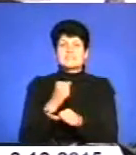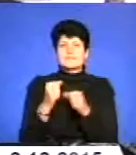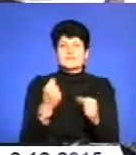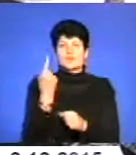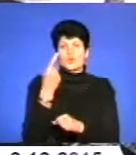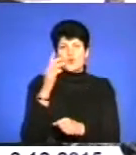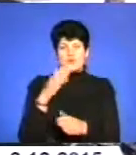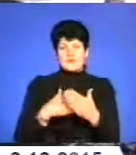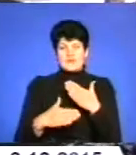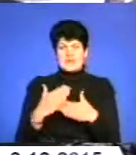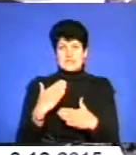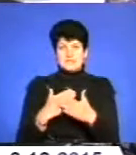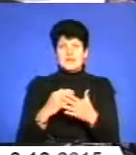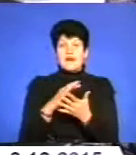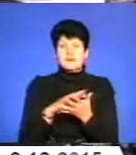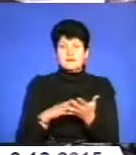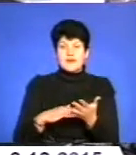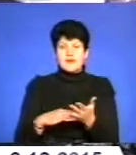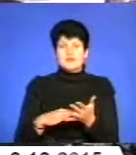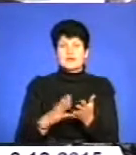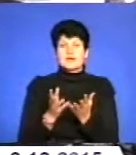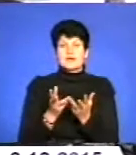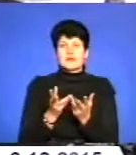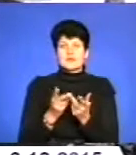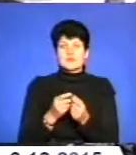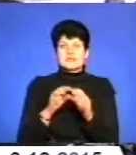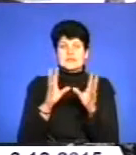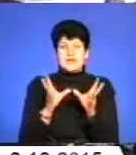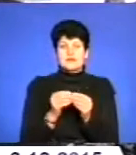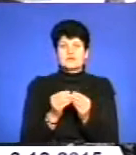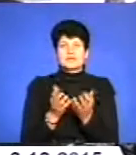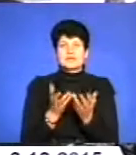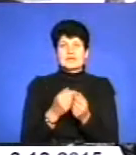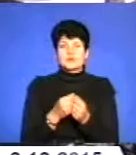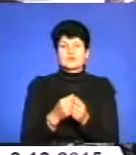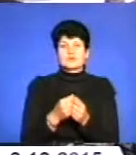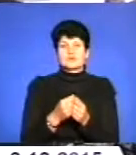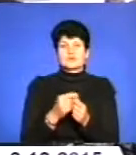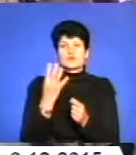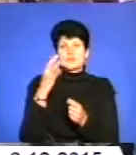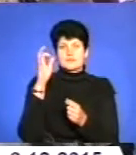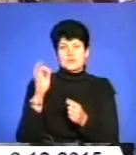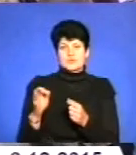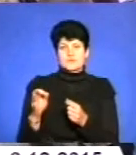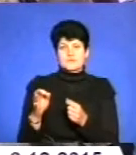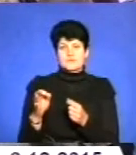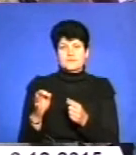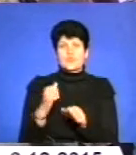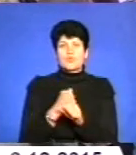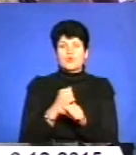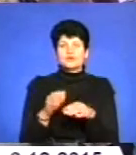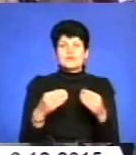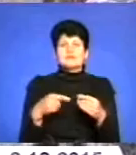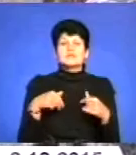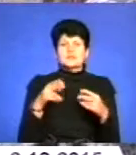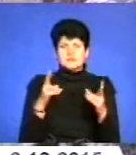одного інваліда. А далі вже йде розрахунок від загальної численності працюючих 4%. Роботодавці йдуть на